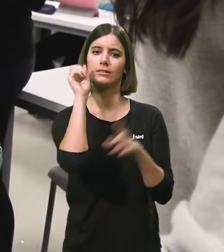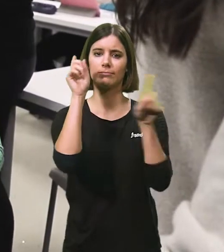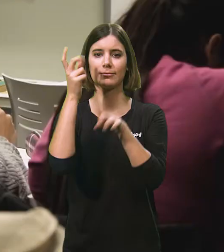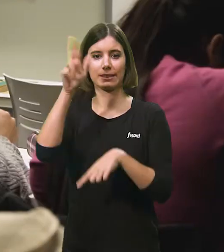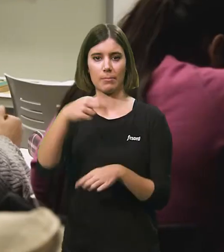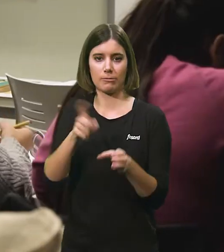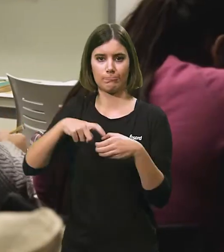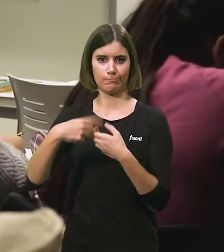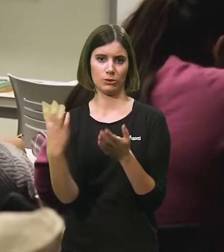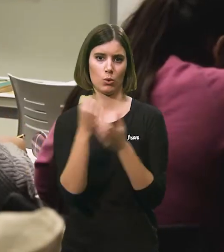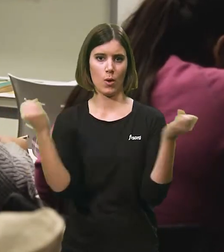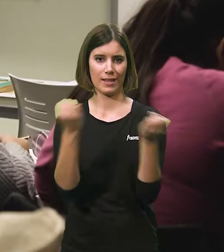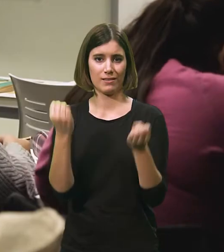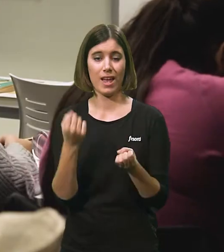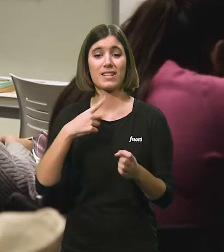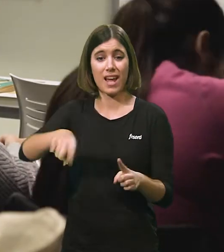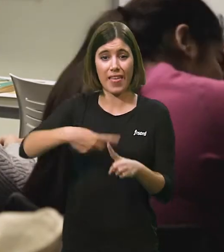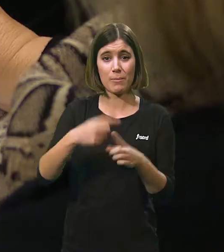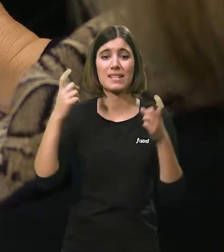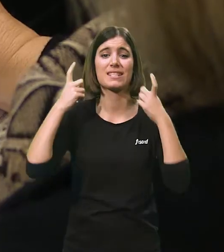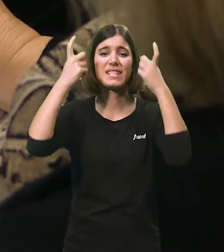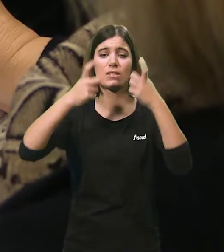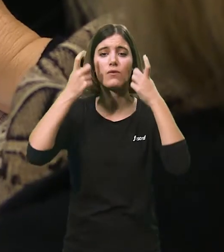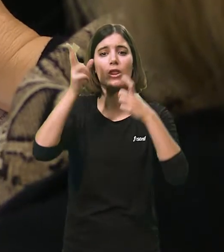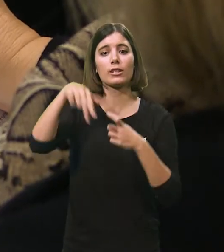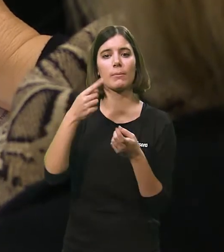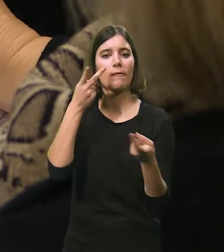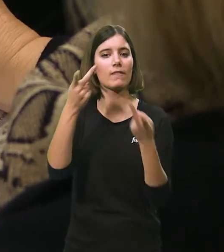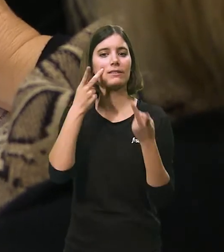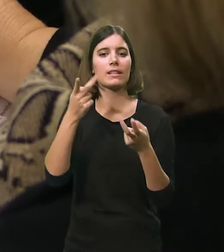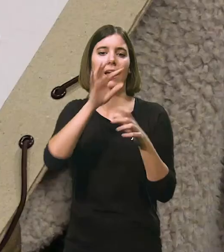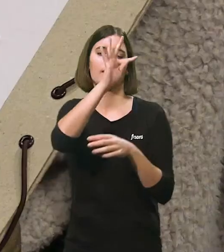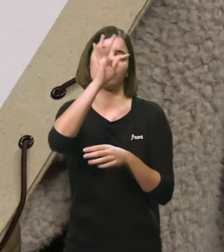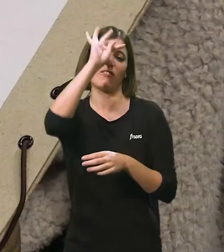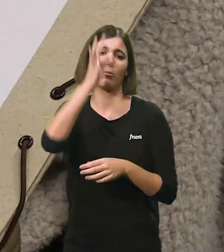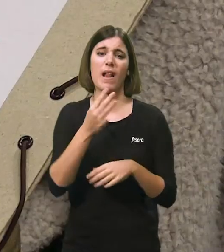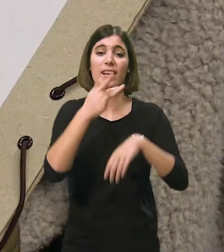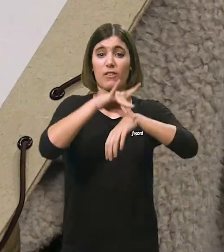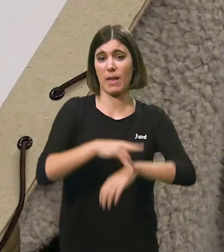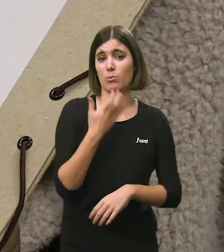han format part d'aquesta edició. A més, s'ha fet un esforç per visibilitzar malalties com la fibromialgia.